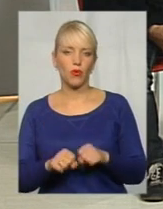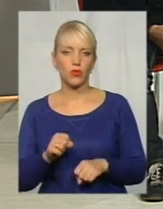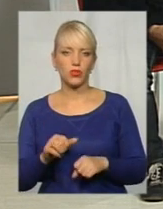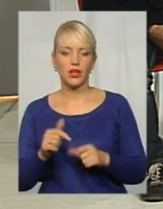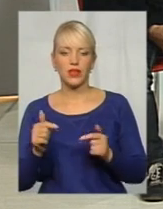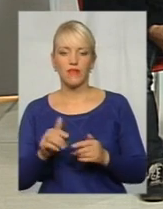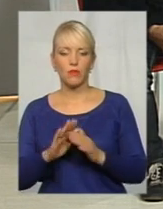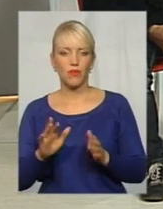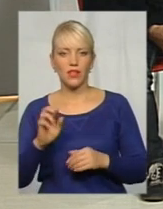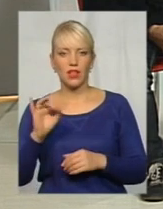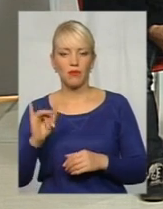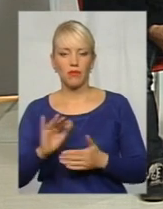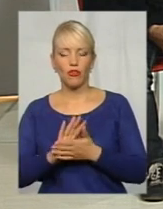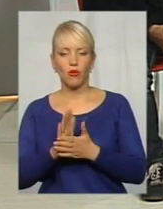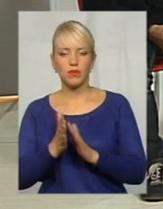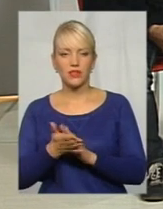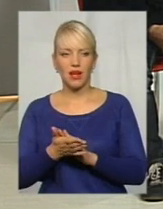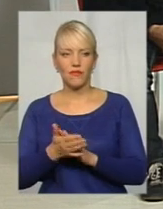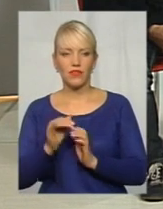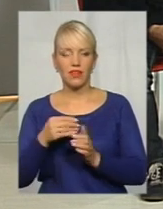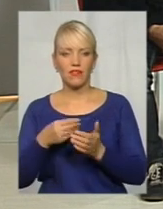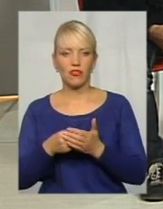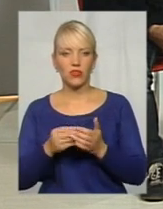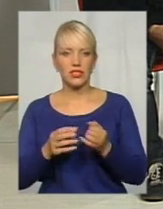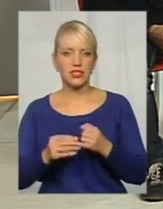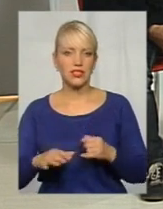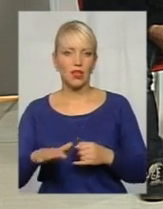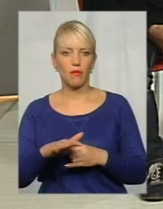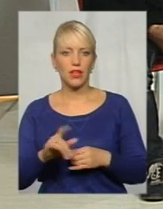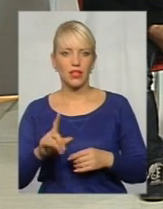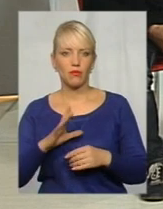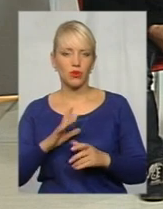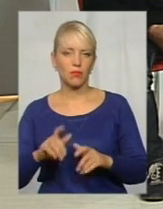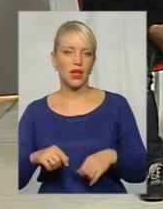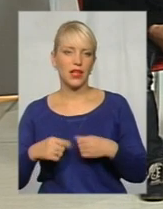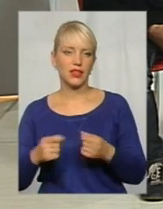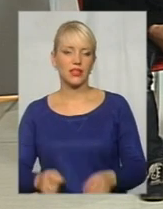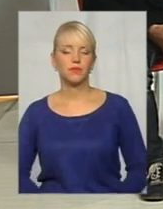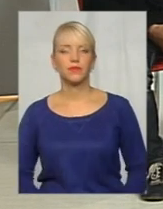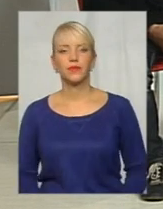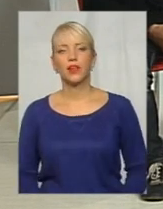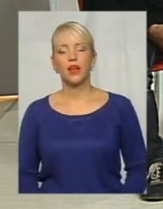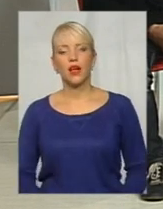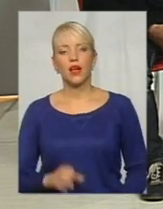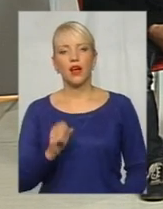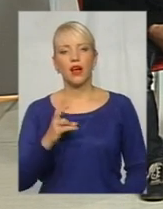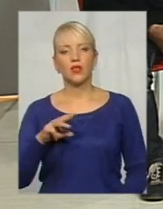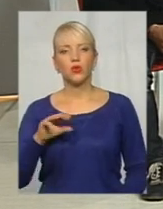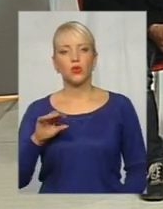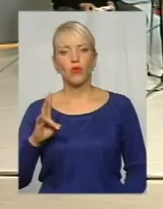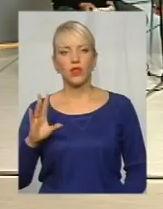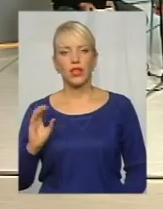відповідало би дійсним обставинам і ті вартості земельних ділянок, які були передані. Пане Антоне, а чи